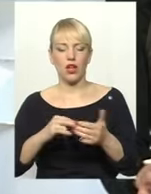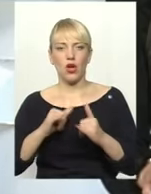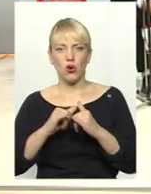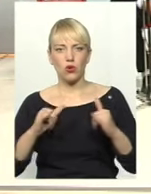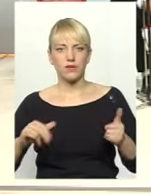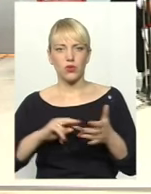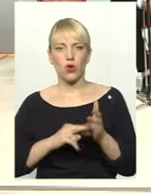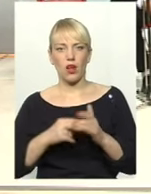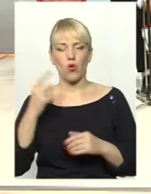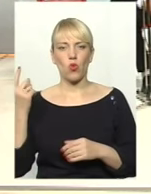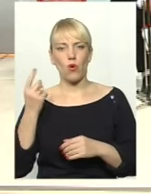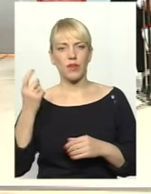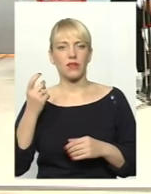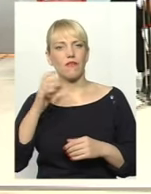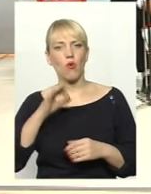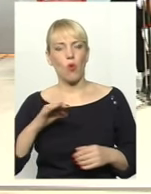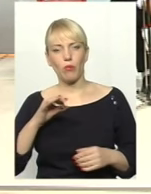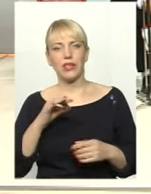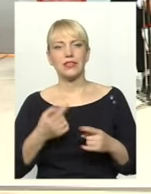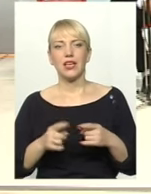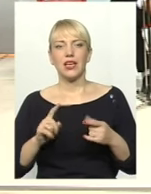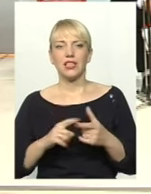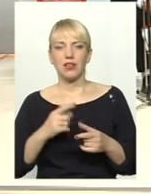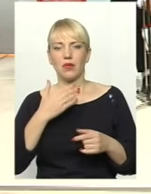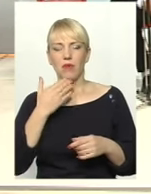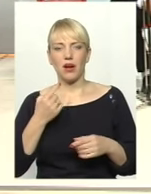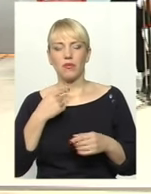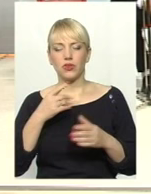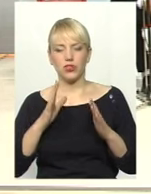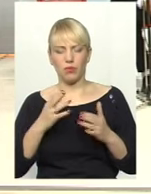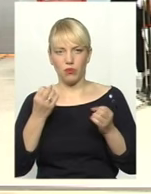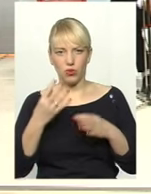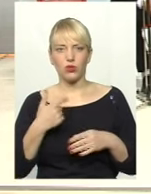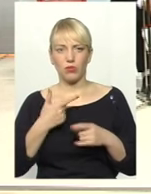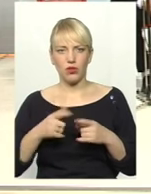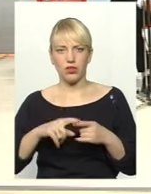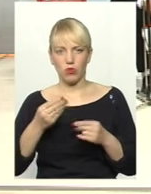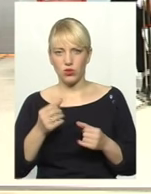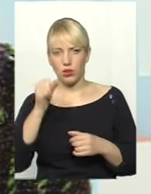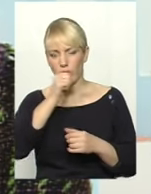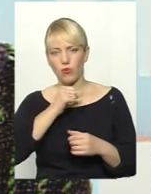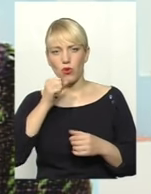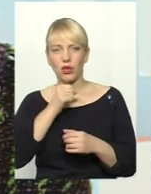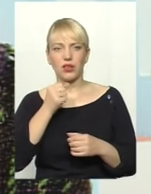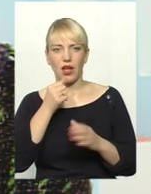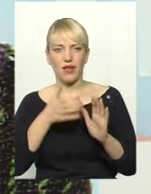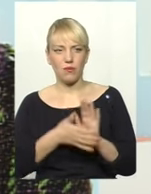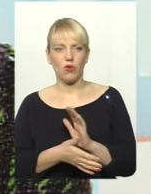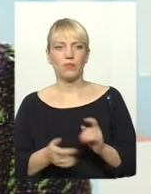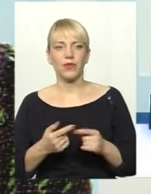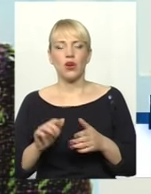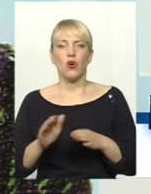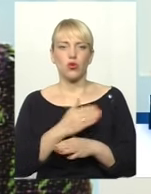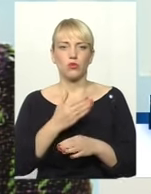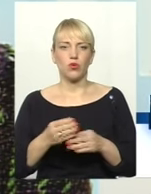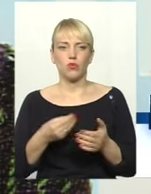області? Чи нема таких програм загалом? Ми говоримо лише про проїдання. Так, ви знаєте, розподіл бюджету, я думаю, в будь